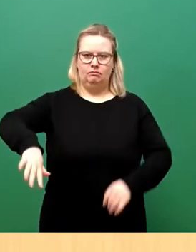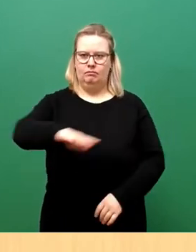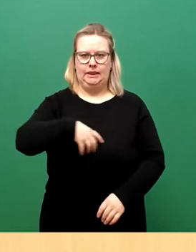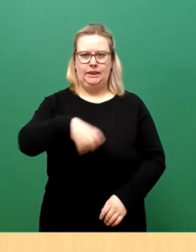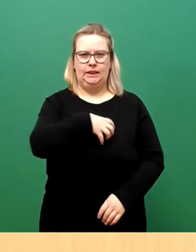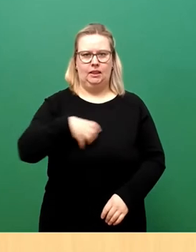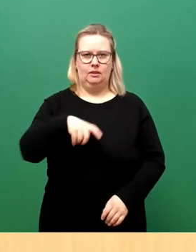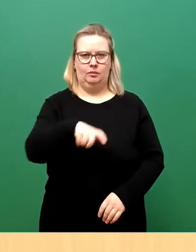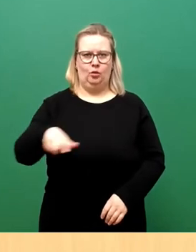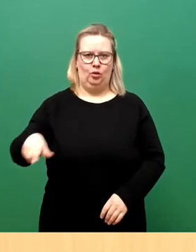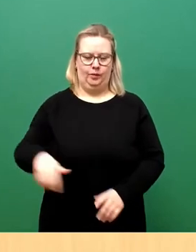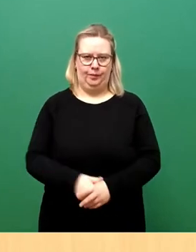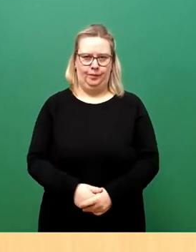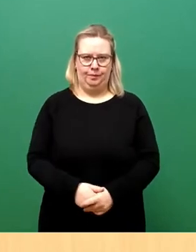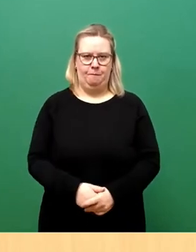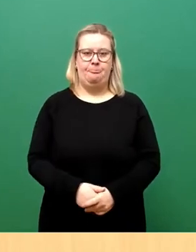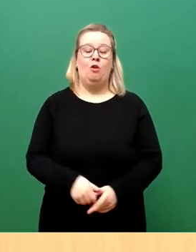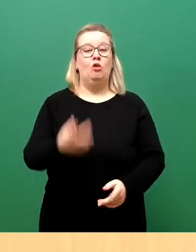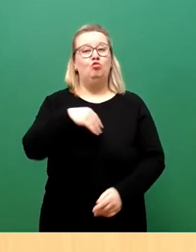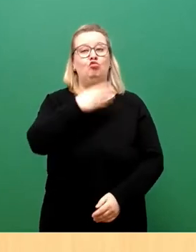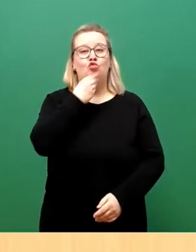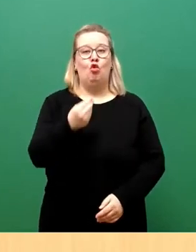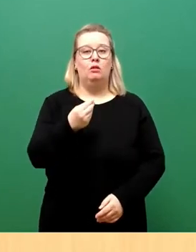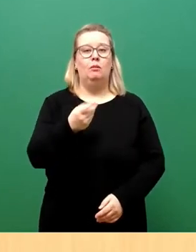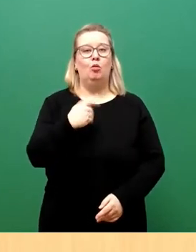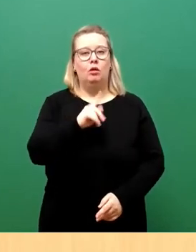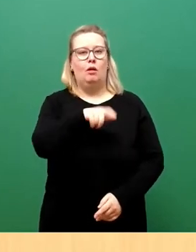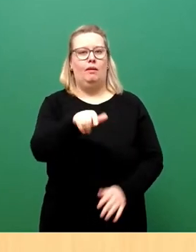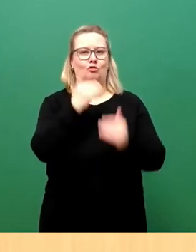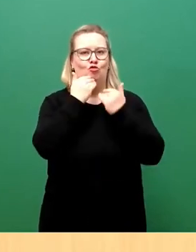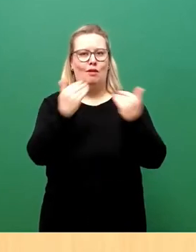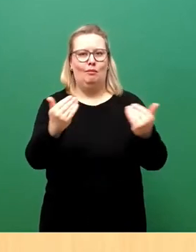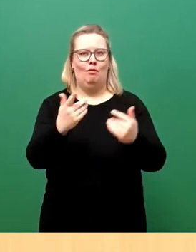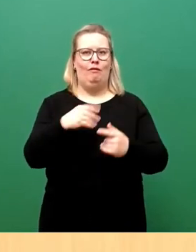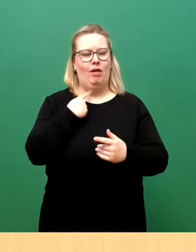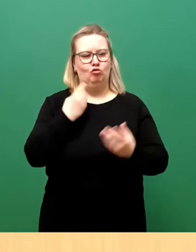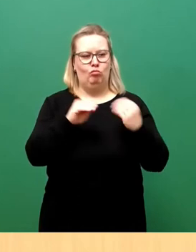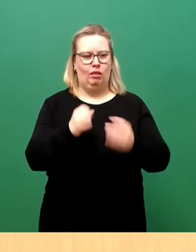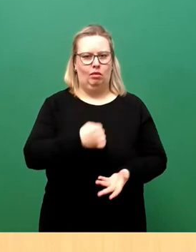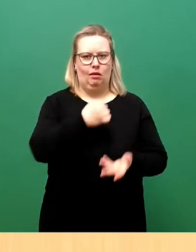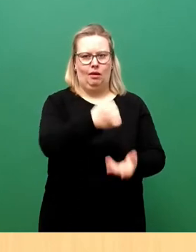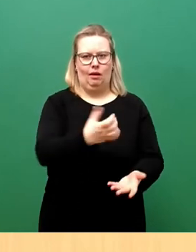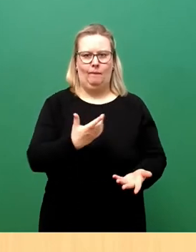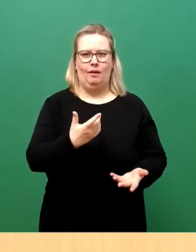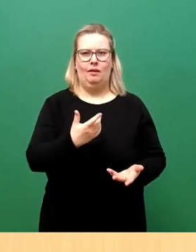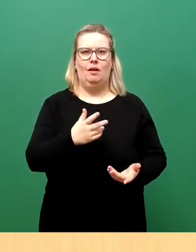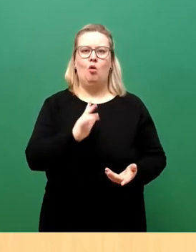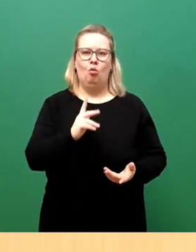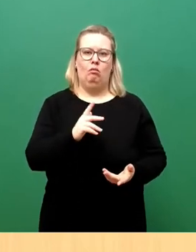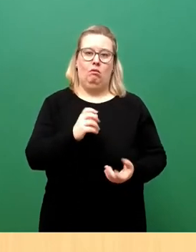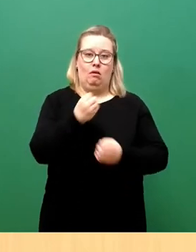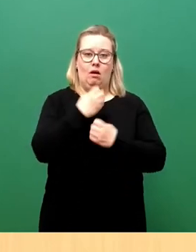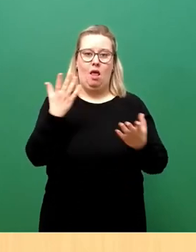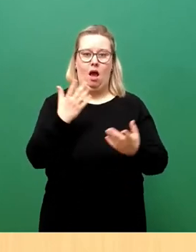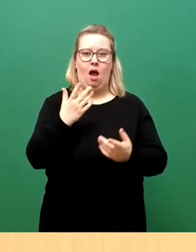gebracht hat. Und so schöner war es zu erleben, wie dankbar die Menschen über unsere Spenden sind. Gerade weil die Gelder von